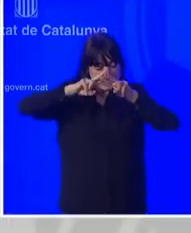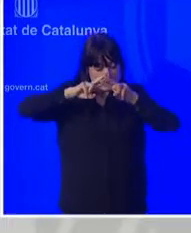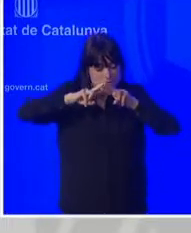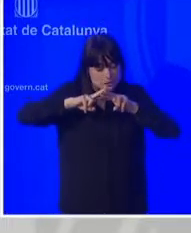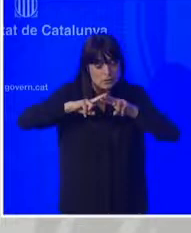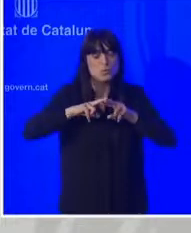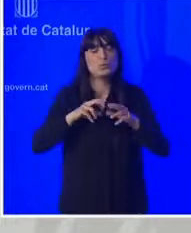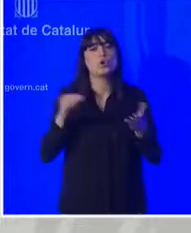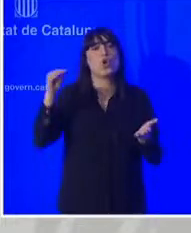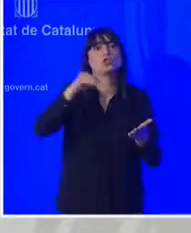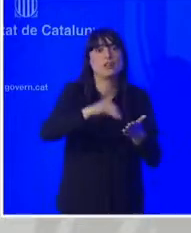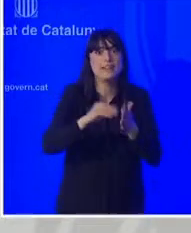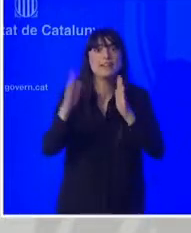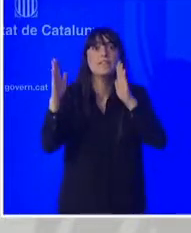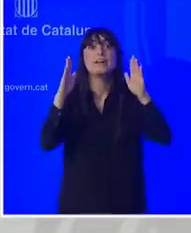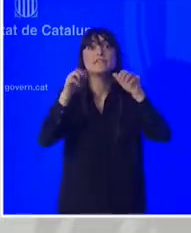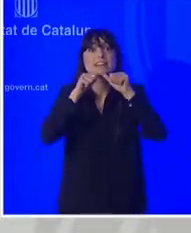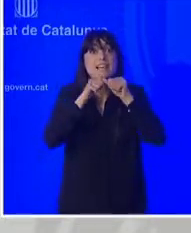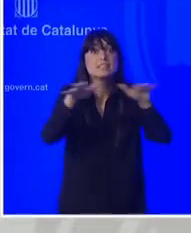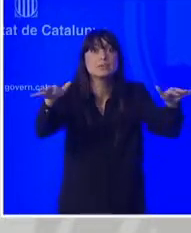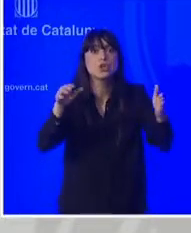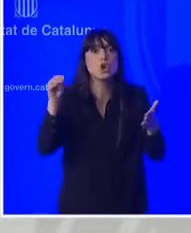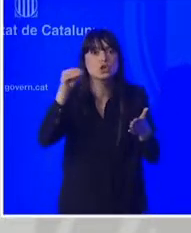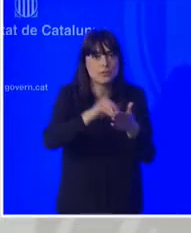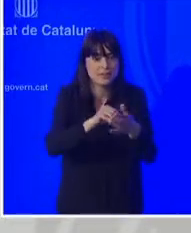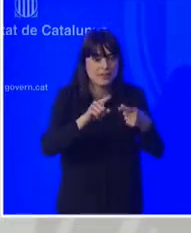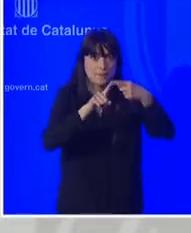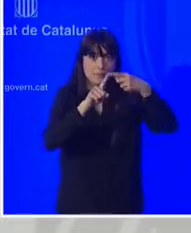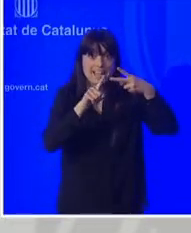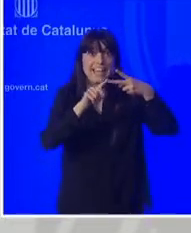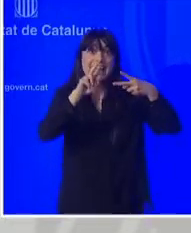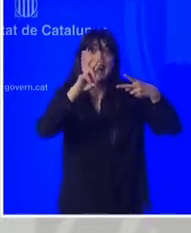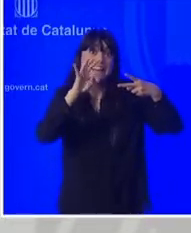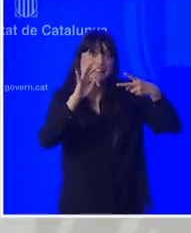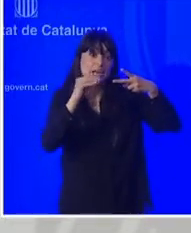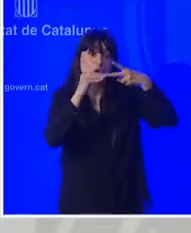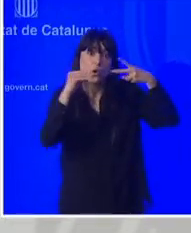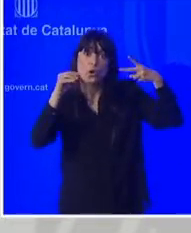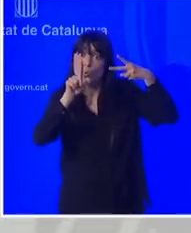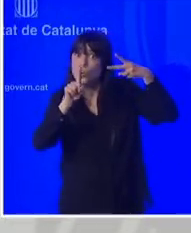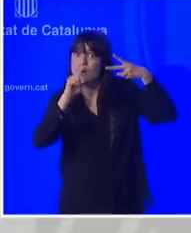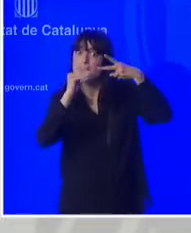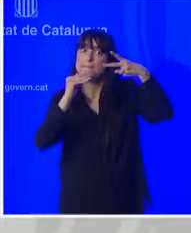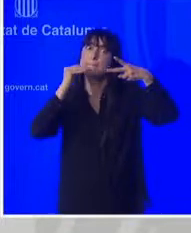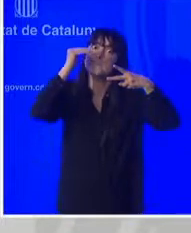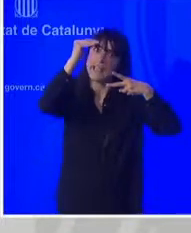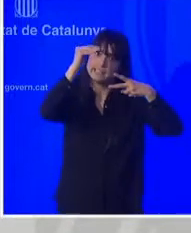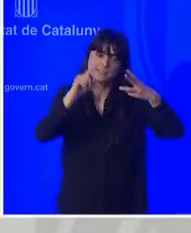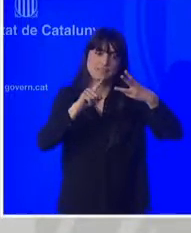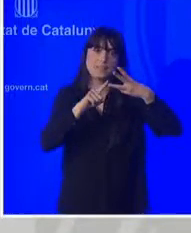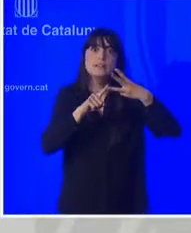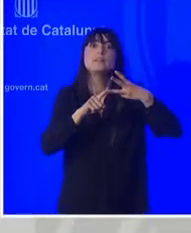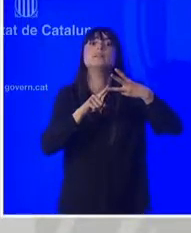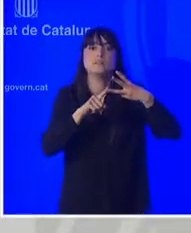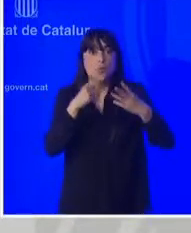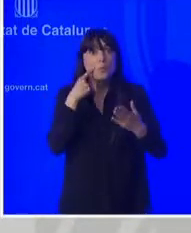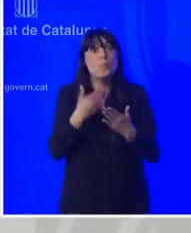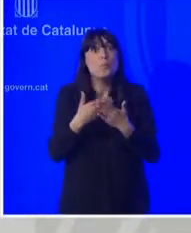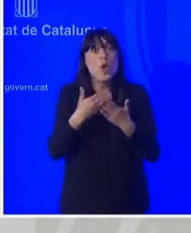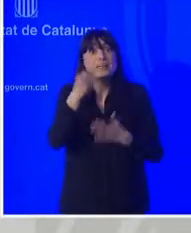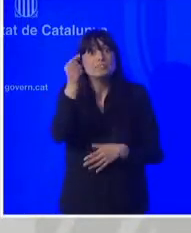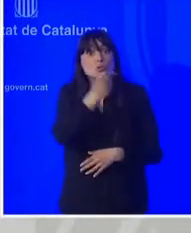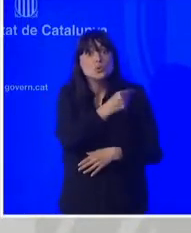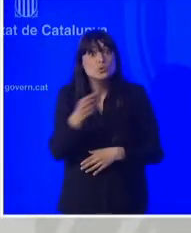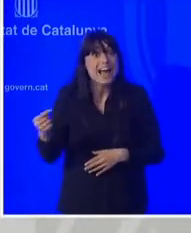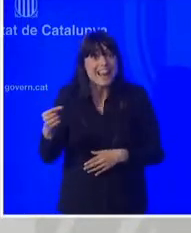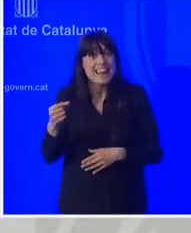però en fase de creixement tenim una R doncs que ha superat el valor de 1 la positivitat en els tests d'antígens ràpids